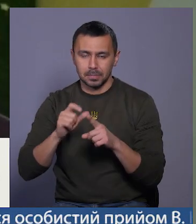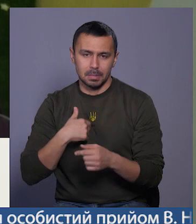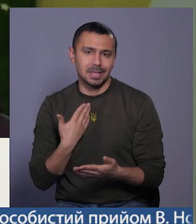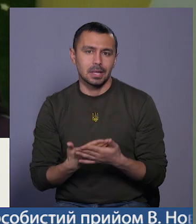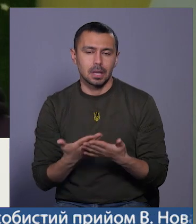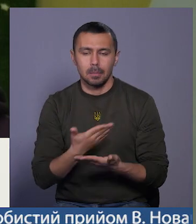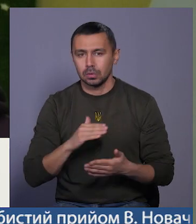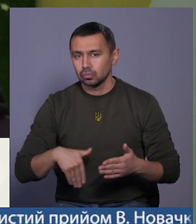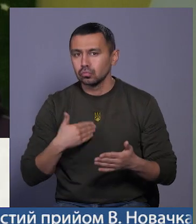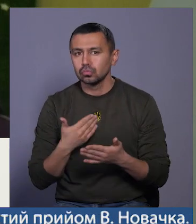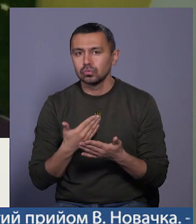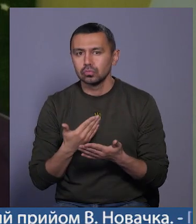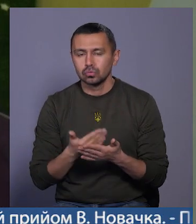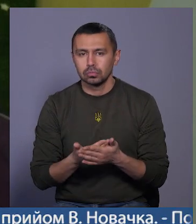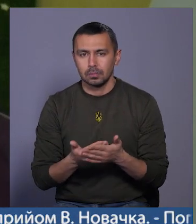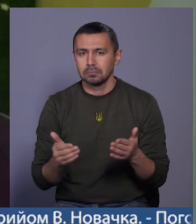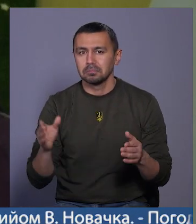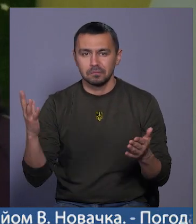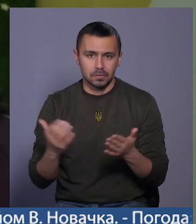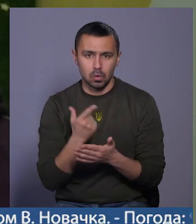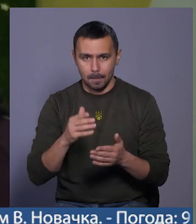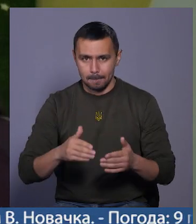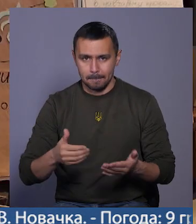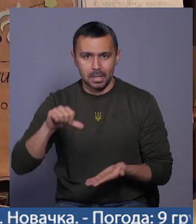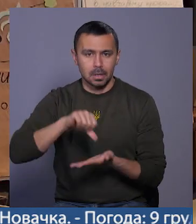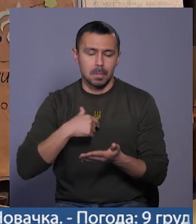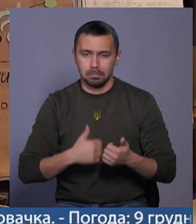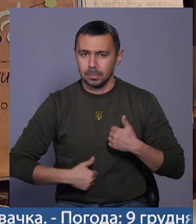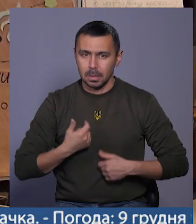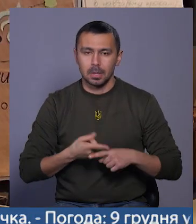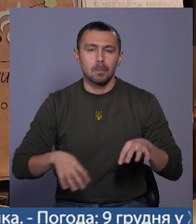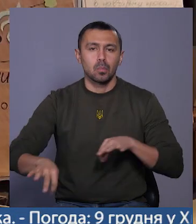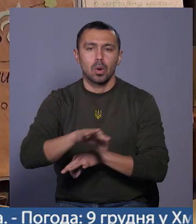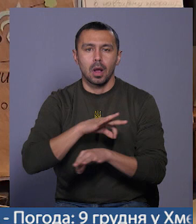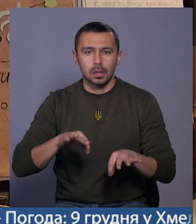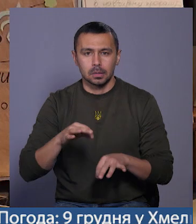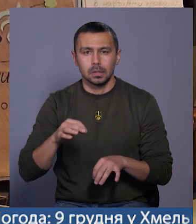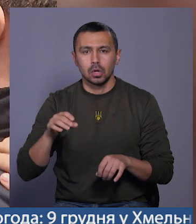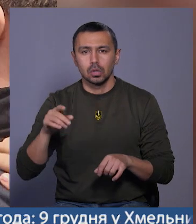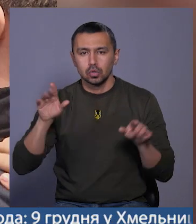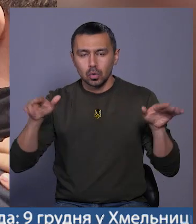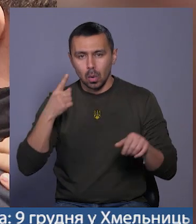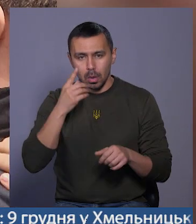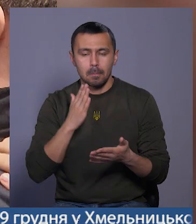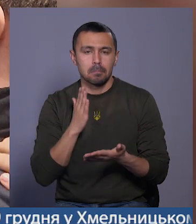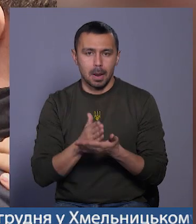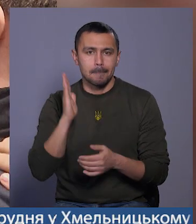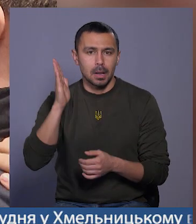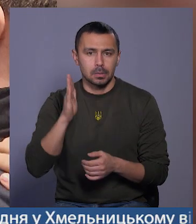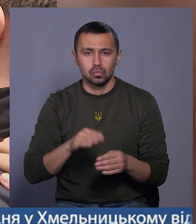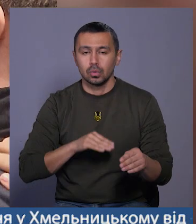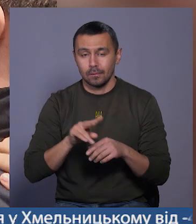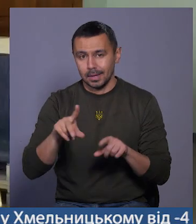здається, що ми досить вдало його представили і ми пишаємося цим. Проєкт «Соколи на око» має перспективу, додають у ліцеї. По